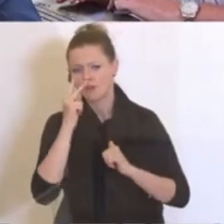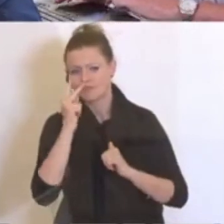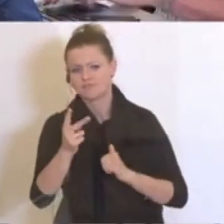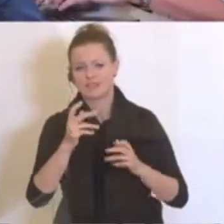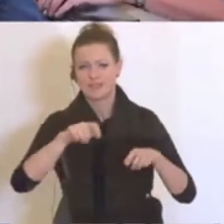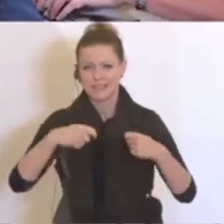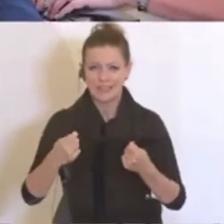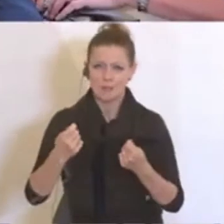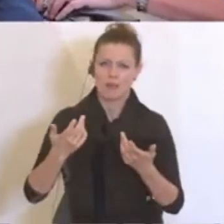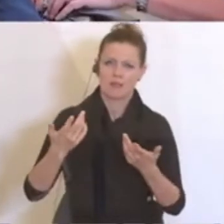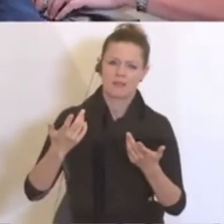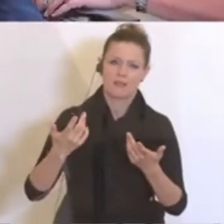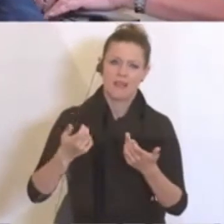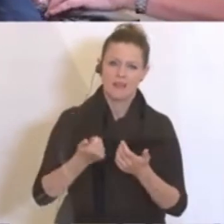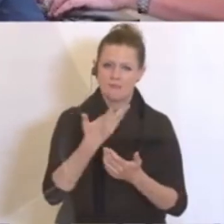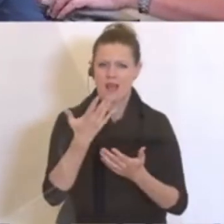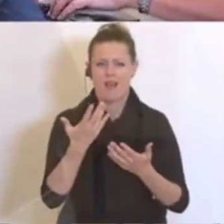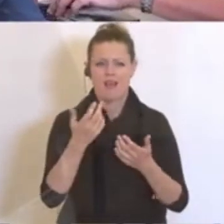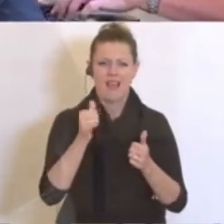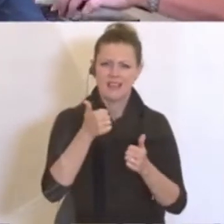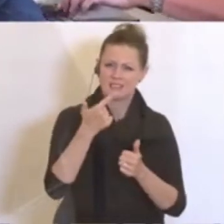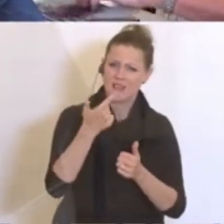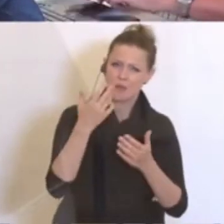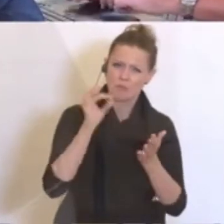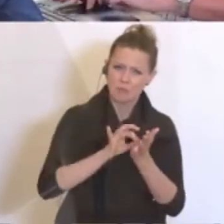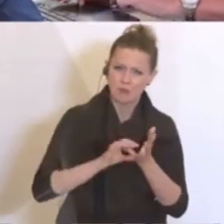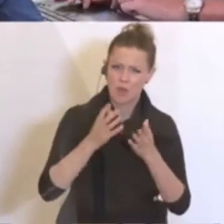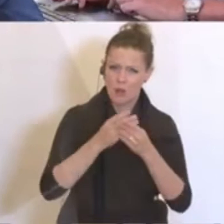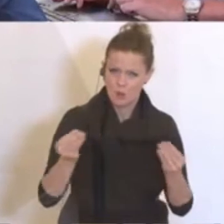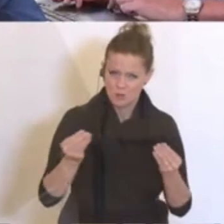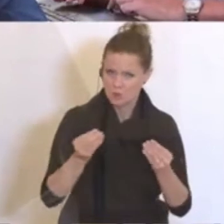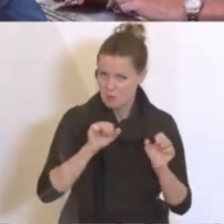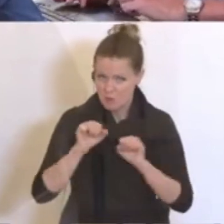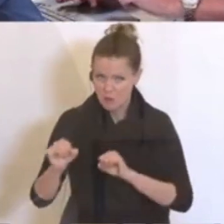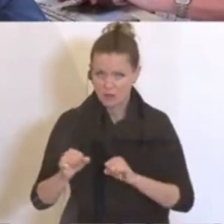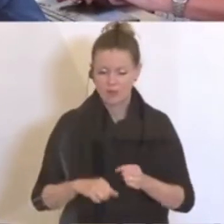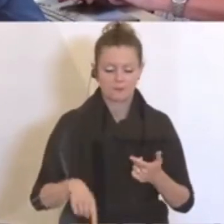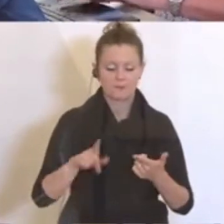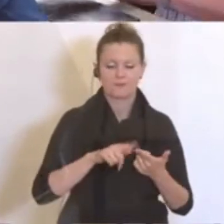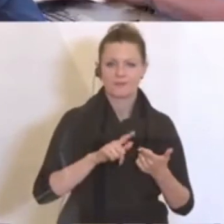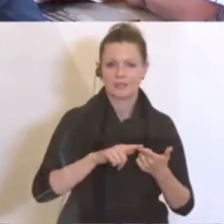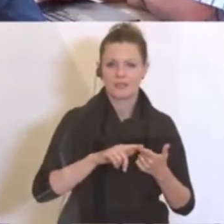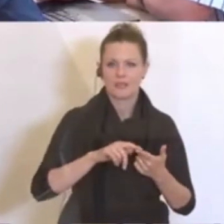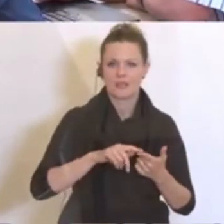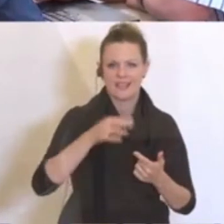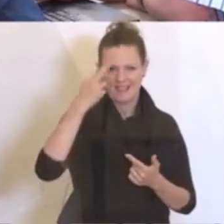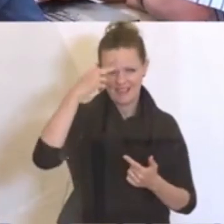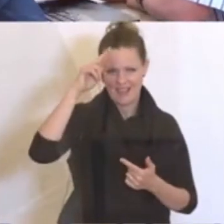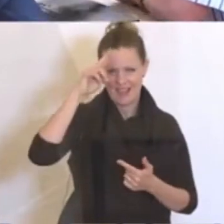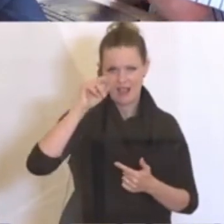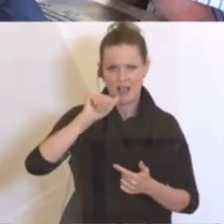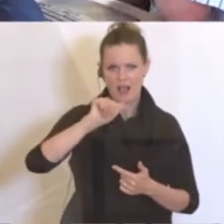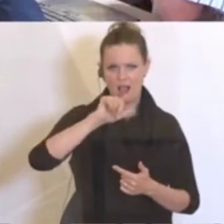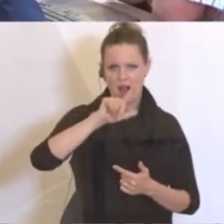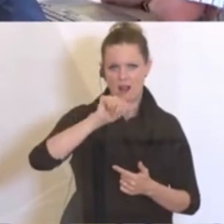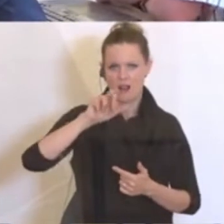in ein, zwei, drei Punkten ein bisschen konkretisieren. Und meine zweite Frage, der Franz Allerberger ist im Profil zitiert